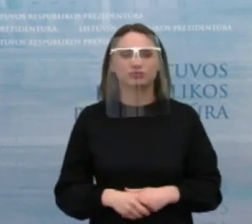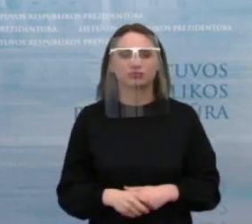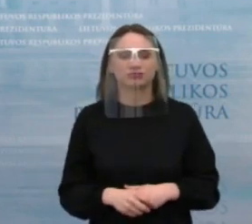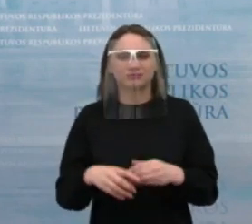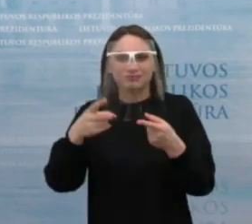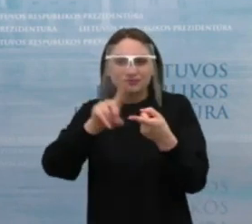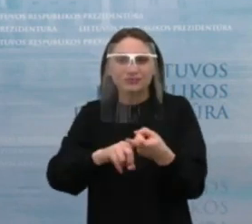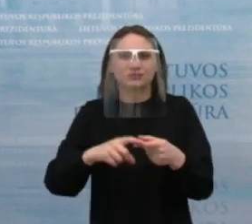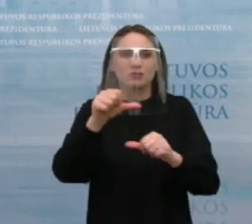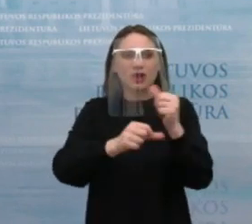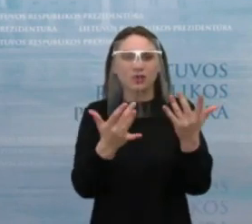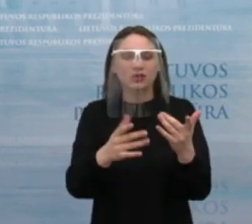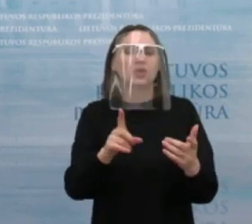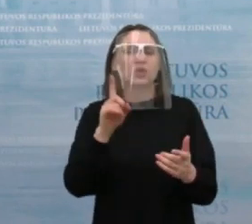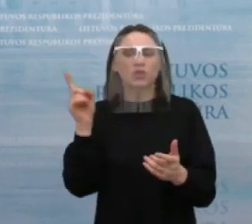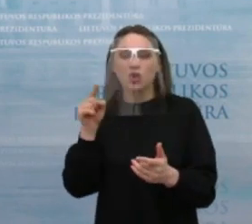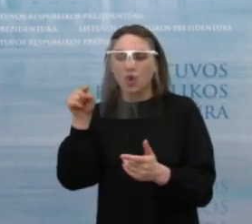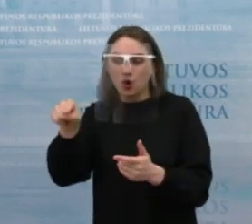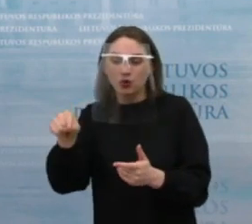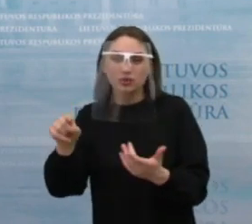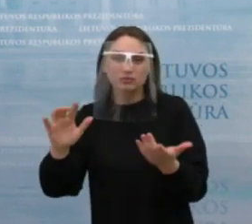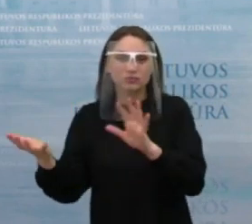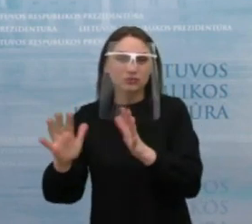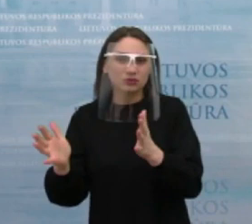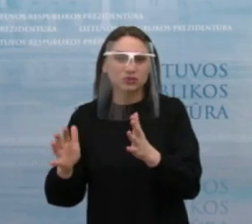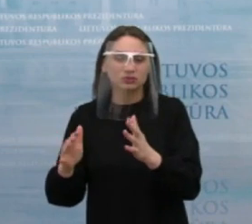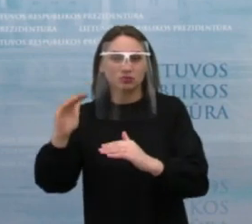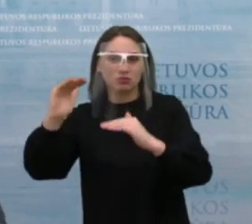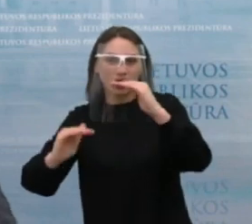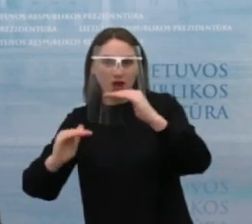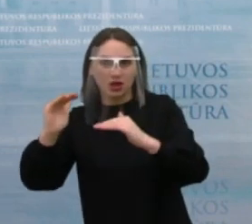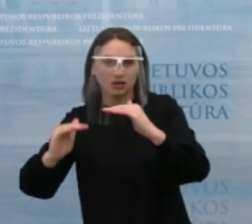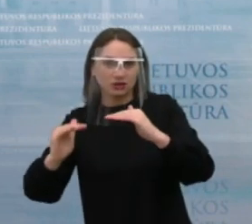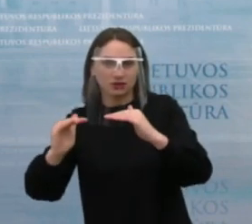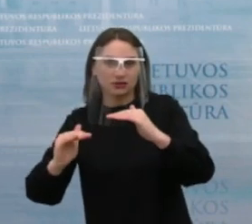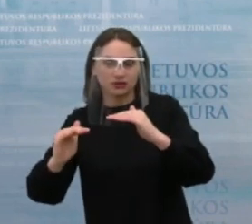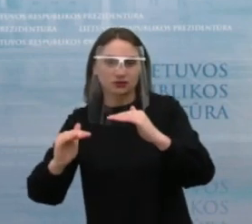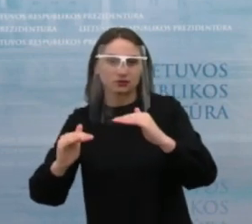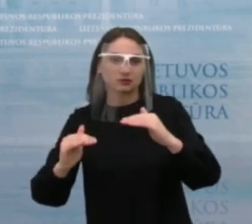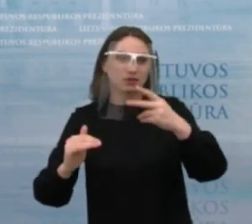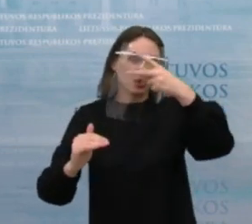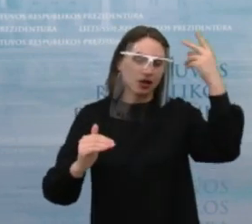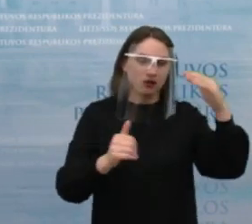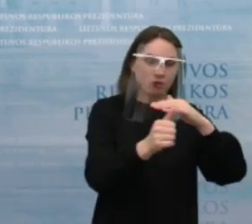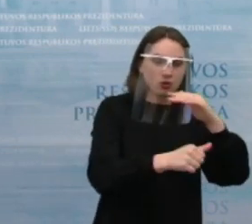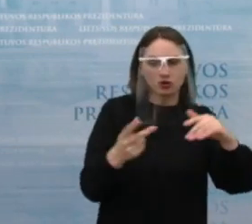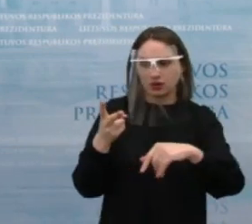nes vėlgi jaunimo tarpę nedarbo lygis siekia maždaug du kartus viršyje šalies vidurki.